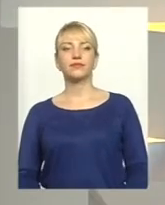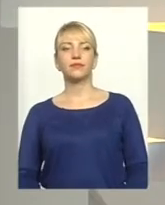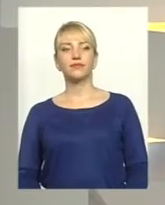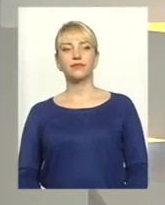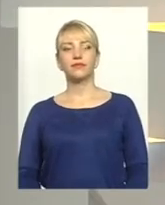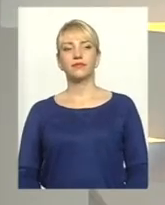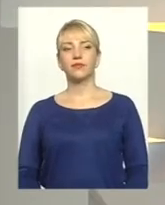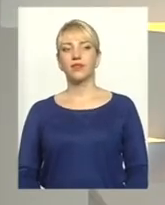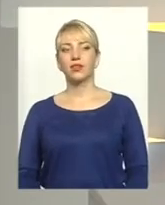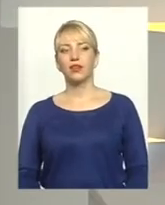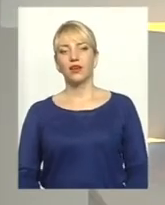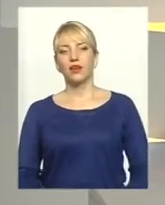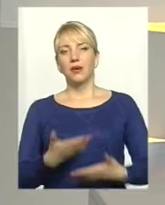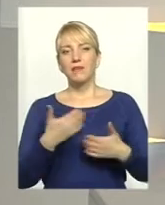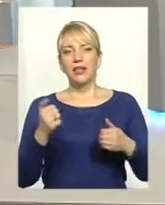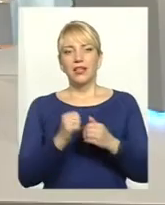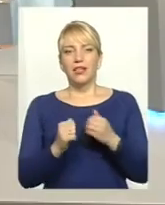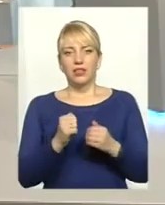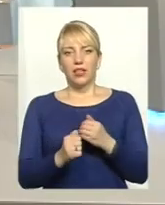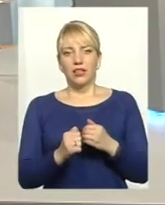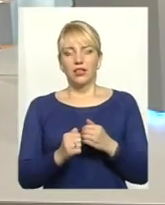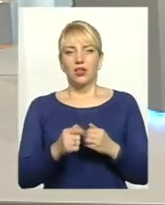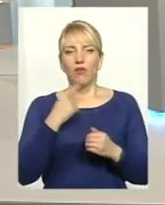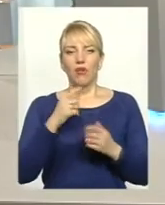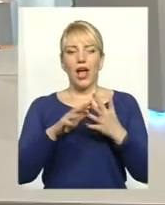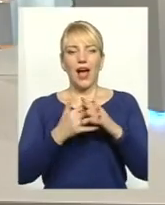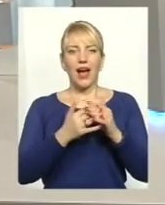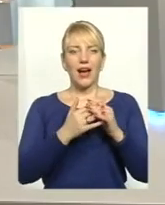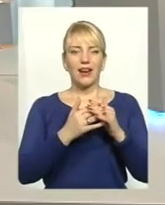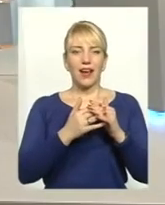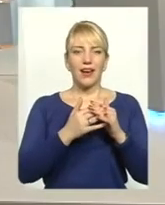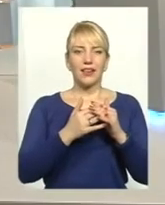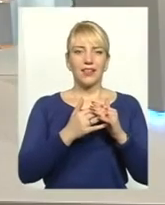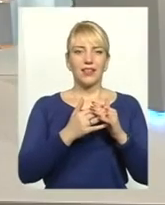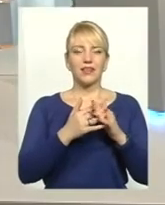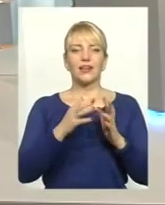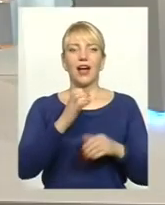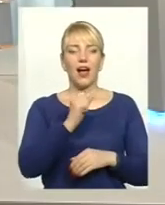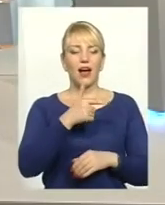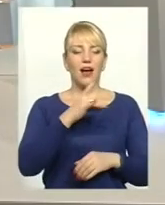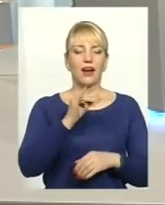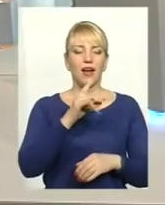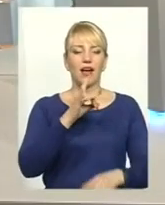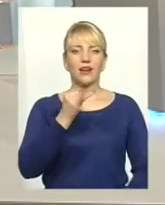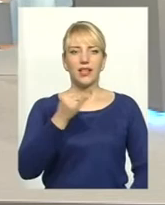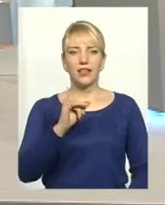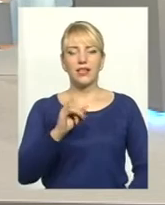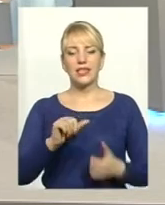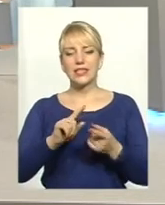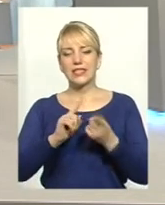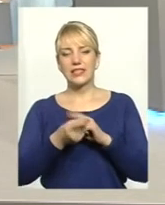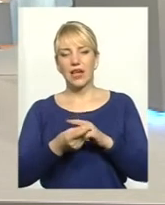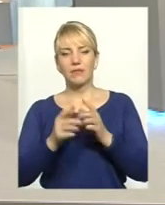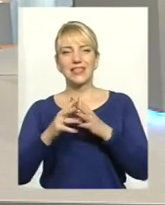Ловлю себе на думці, що ми недалі частіше вживаємо термін аграрний замість сільськогосподарський. Можливо, тому, що село вже в цьому процесі, ну,